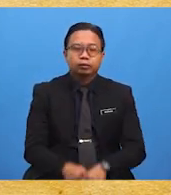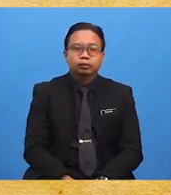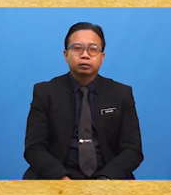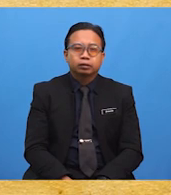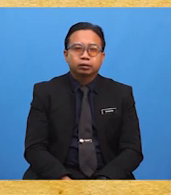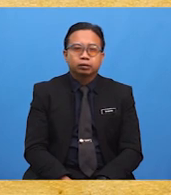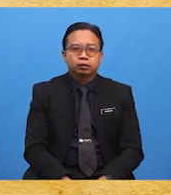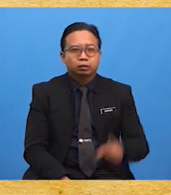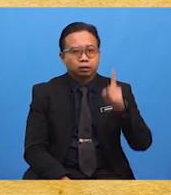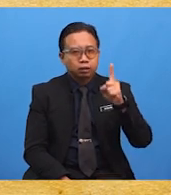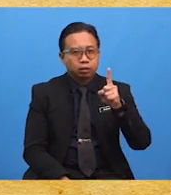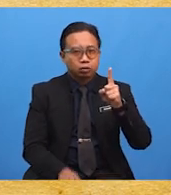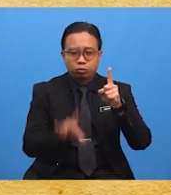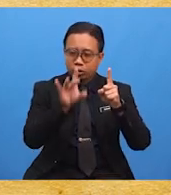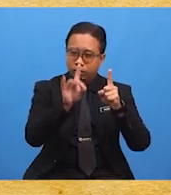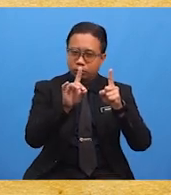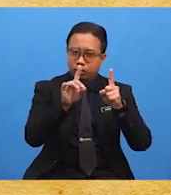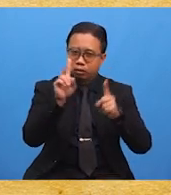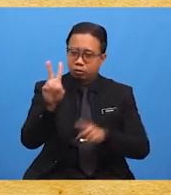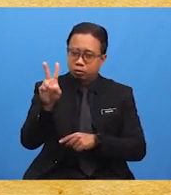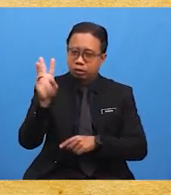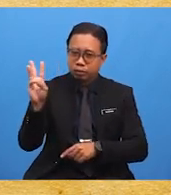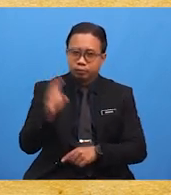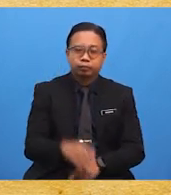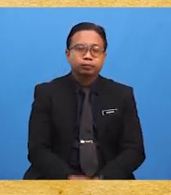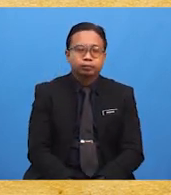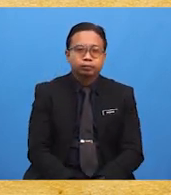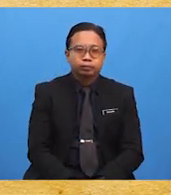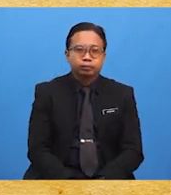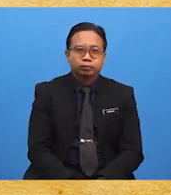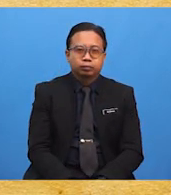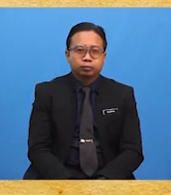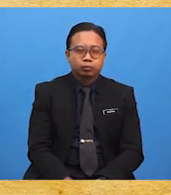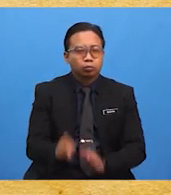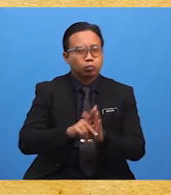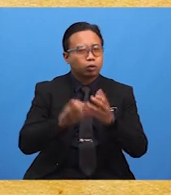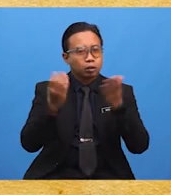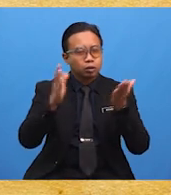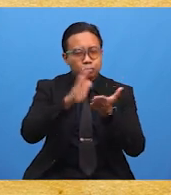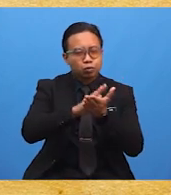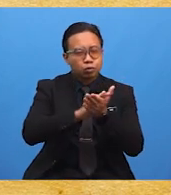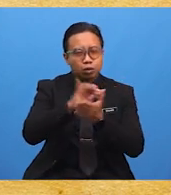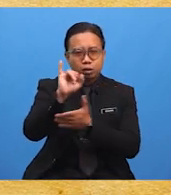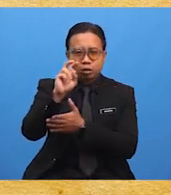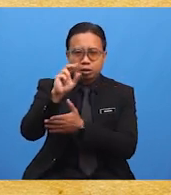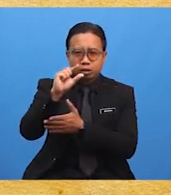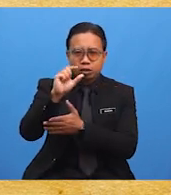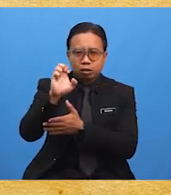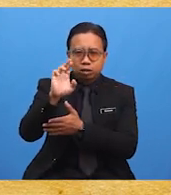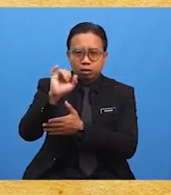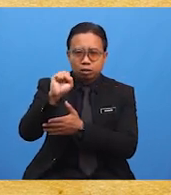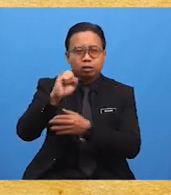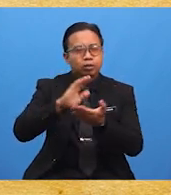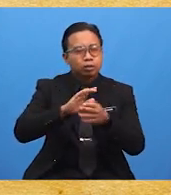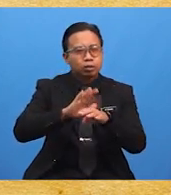pada tahun 1826. Kebanyakan sekolah Inggeris dibuka di kawasan bandar.